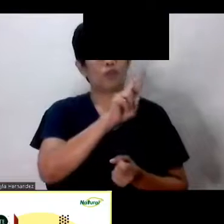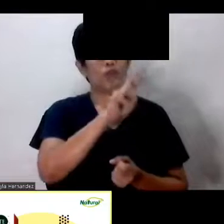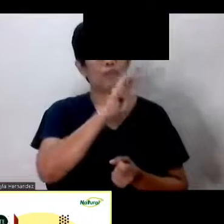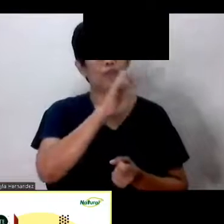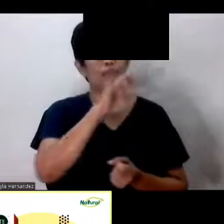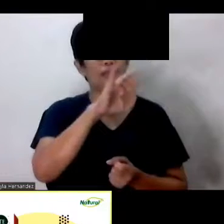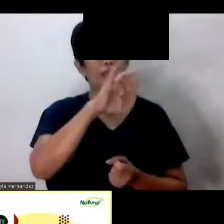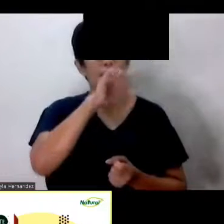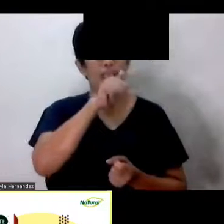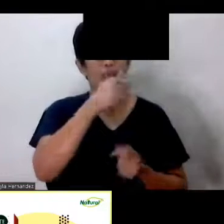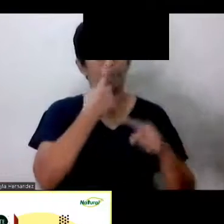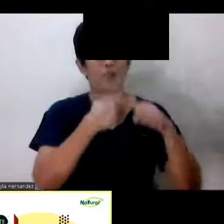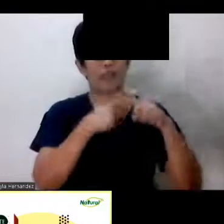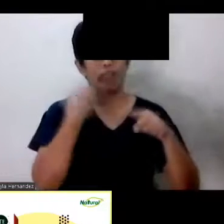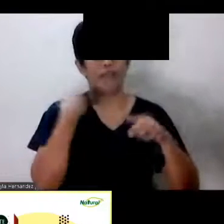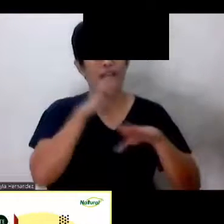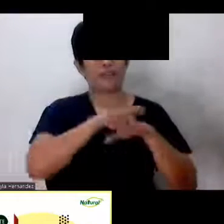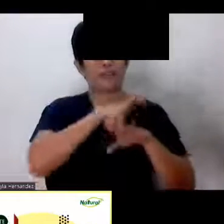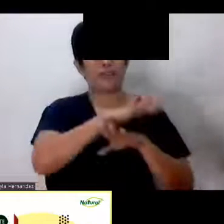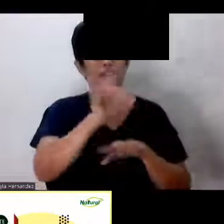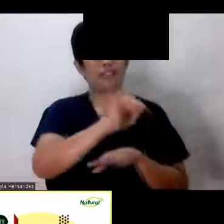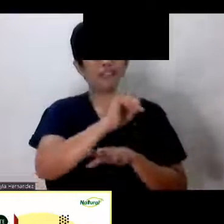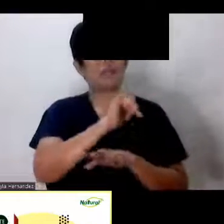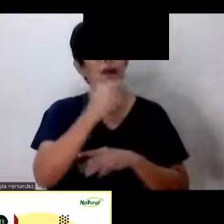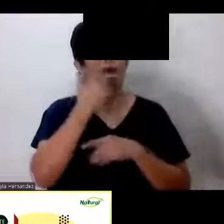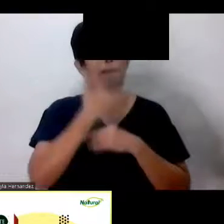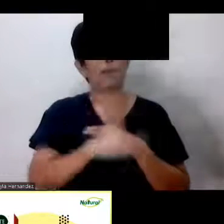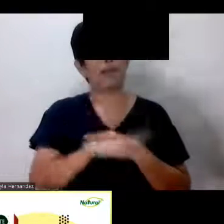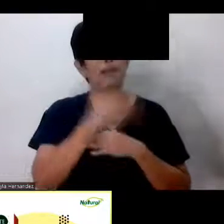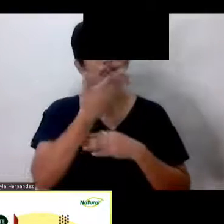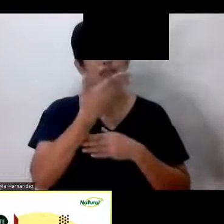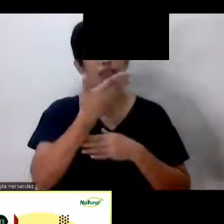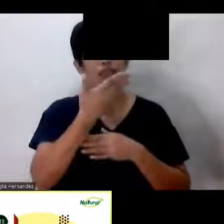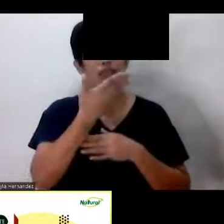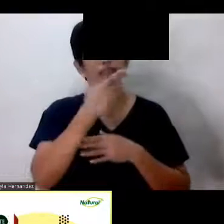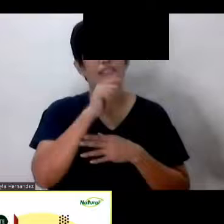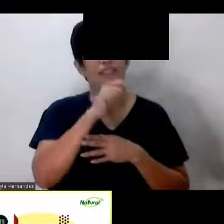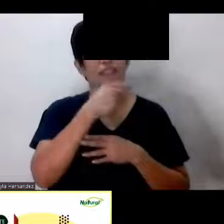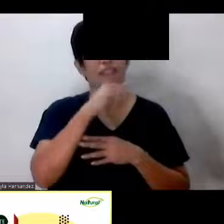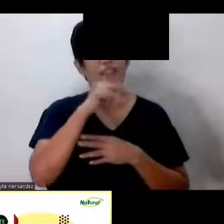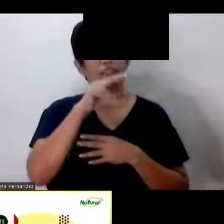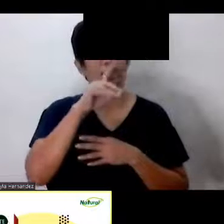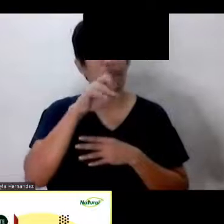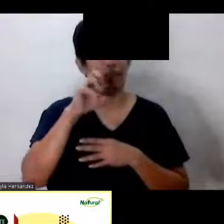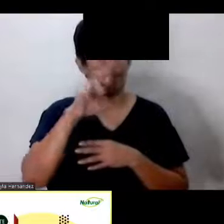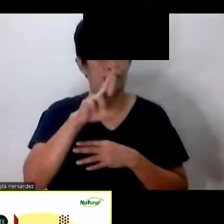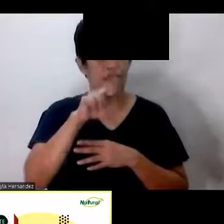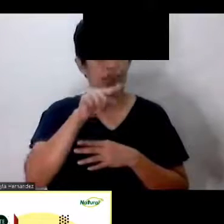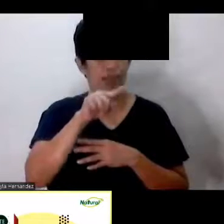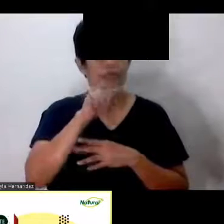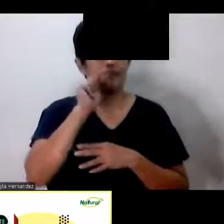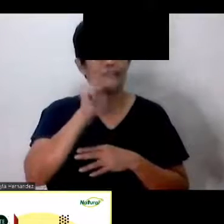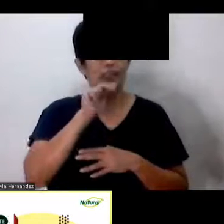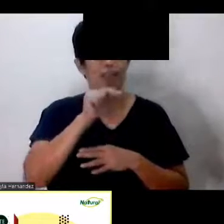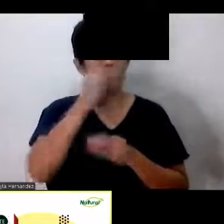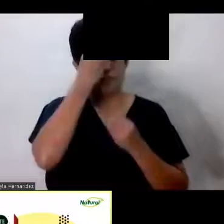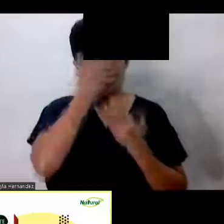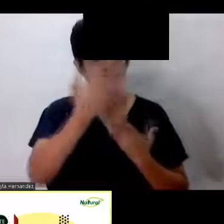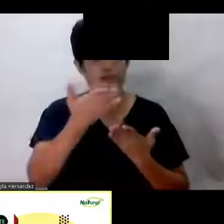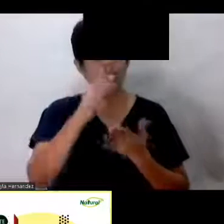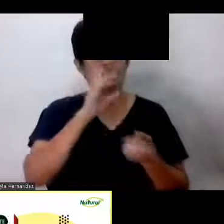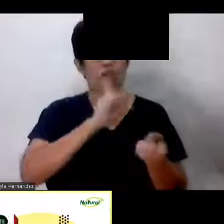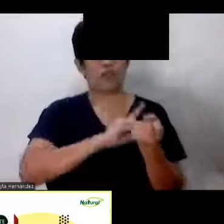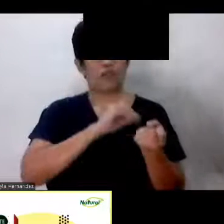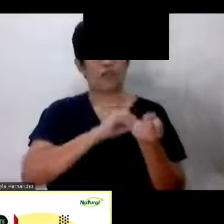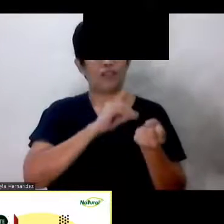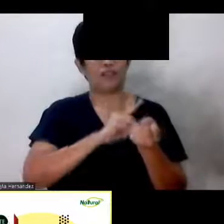Effect na parang blood thinner So kung doble-doble ang blood thinner nyo Kailangan nyo abisuhan ng yung doktor Okay